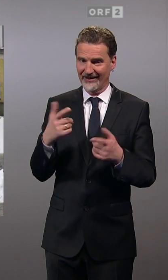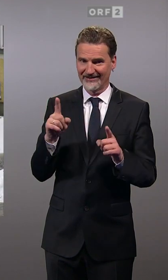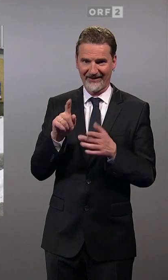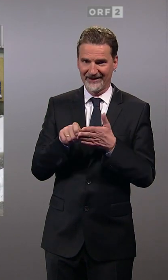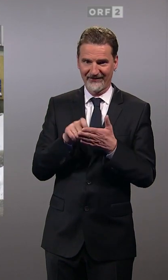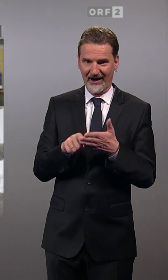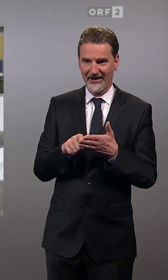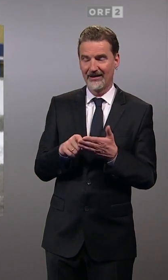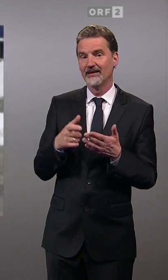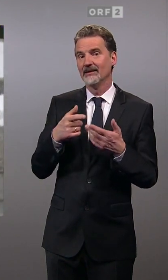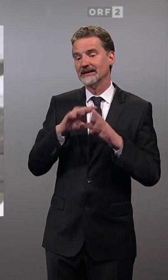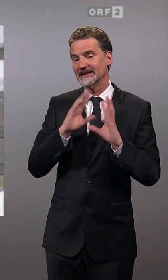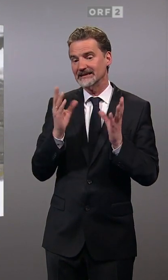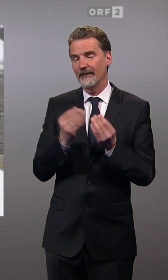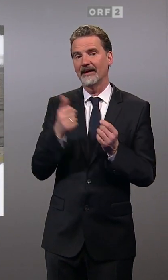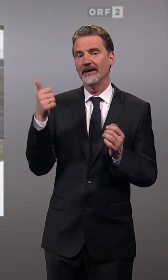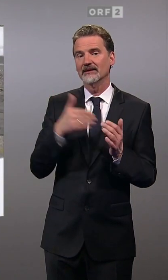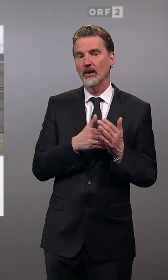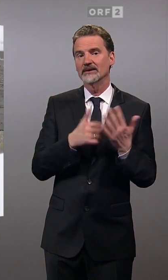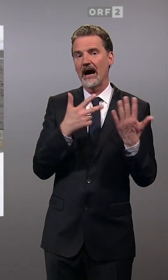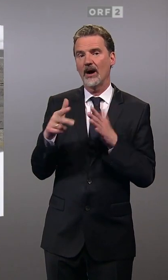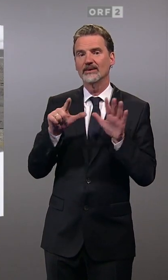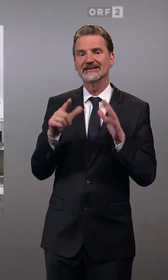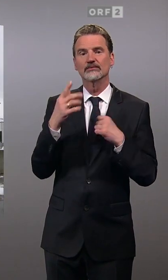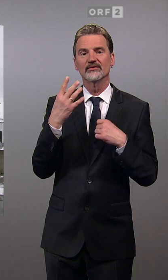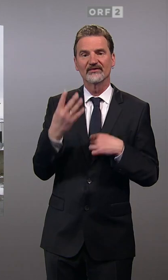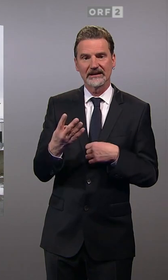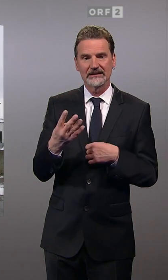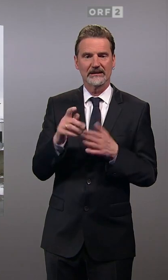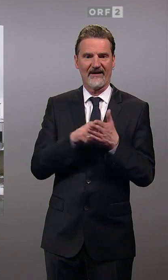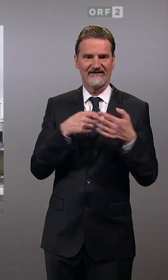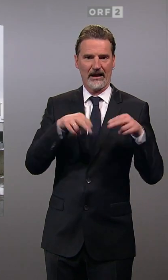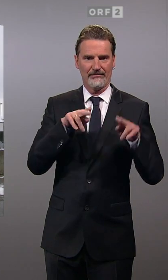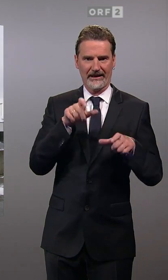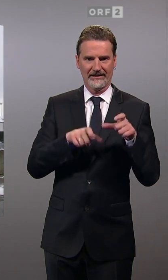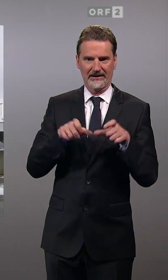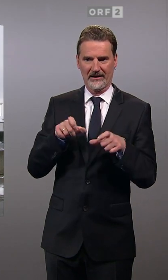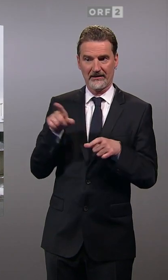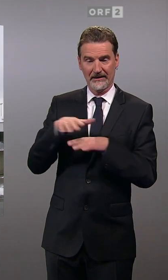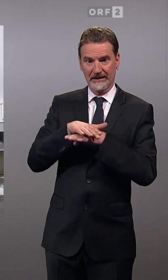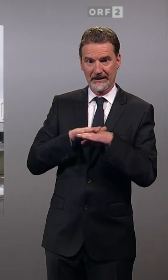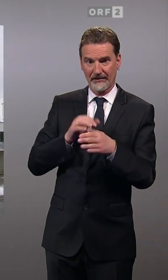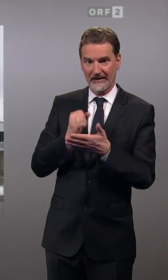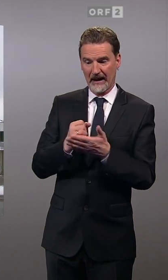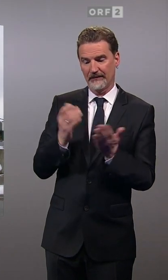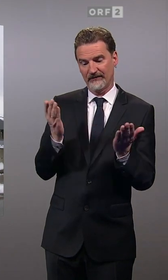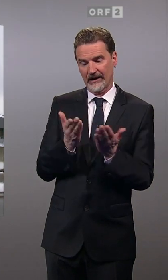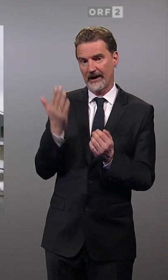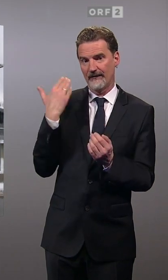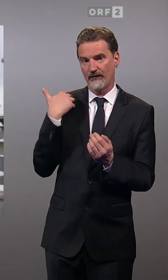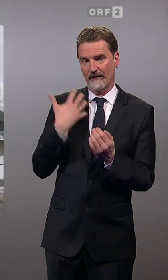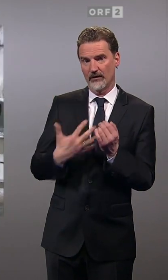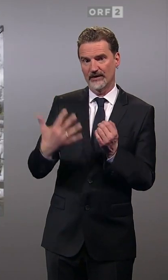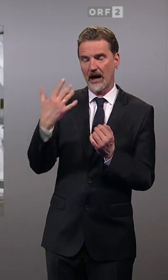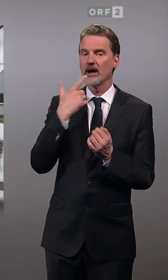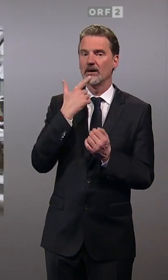1847 Königstädtnerinnen und Königstädtner. Laut Gemeinde um rund 120 weniger als vor fünf Jahren.